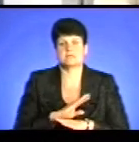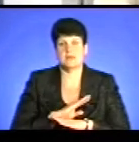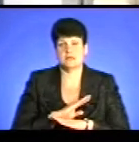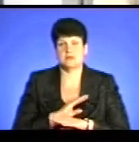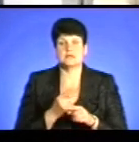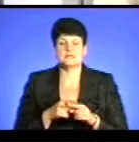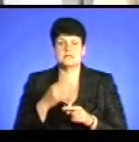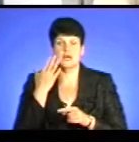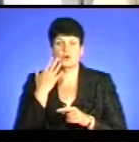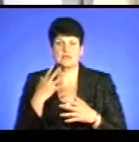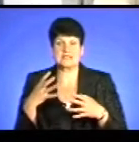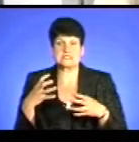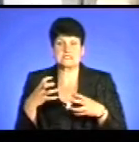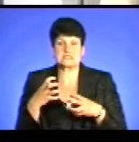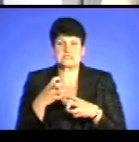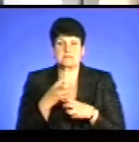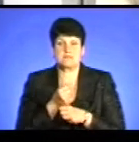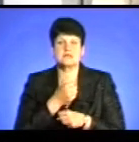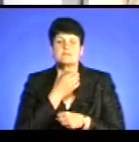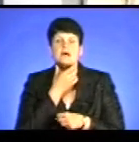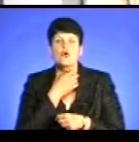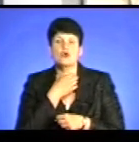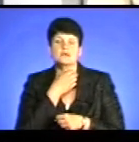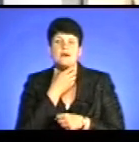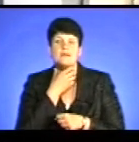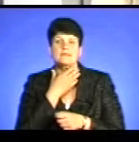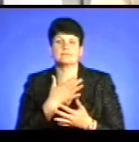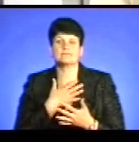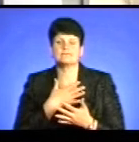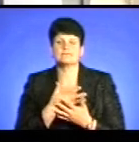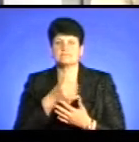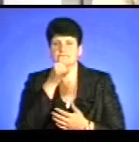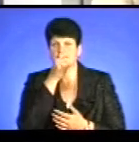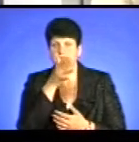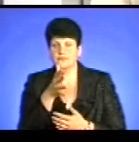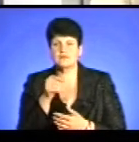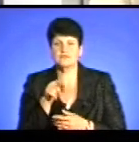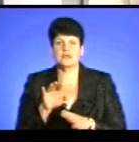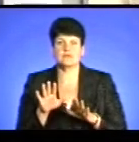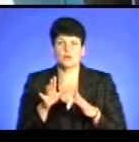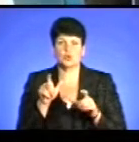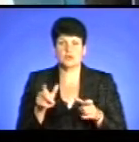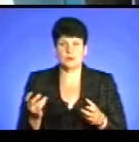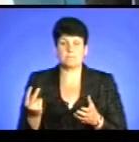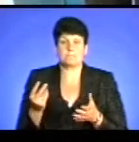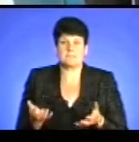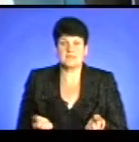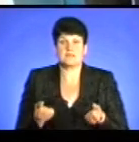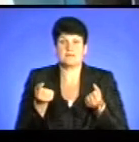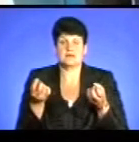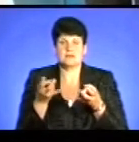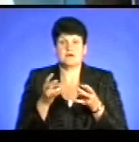спазм цих гортаний або дихальних шляхів. В таких випадках, коли піднімають людину, обов'язково треба